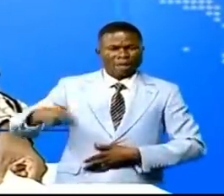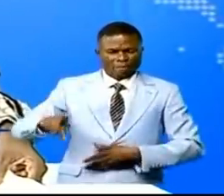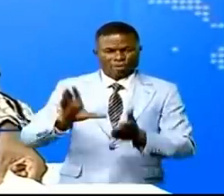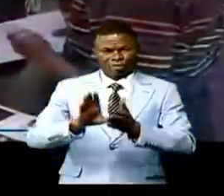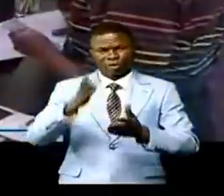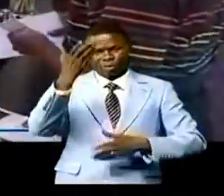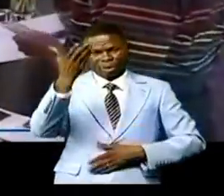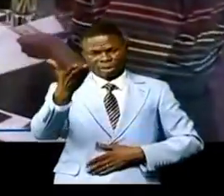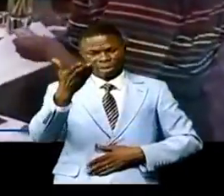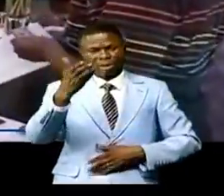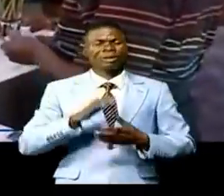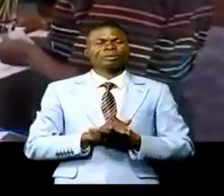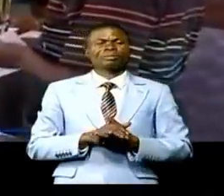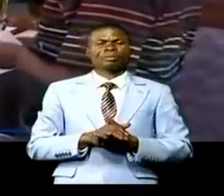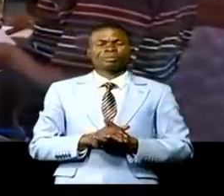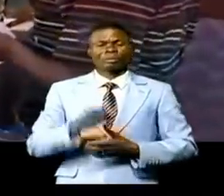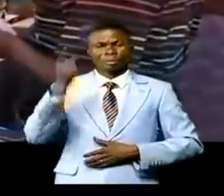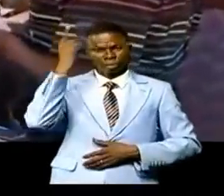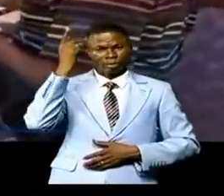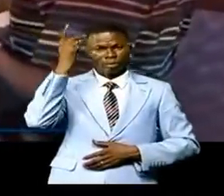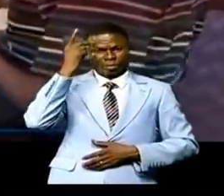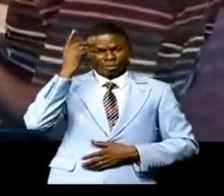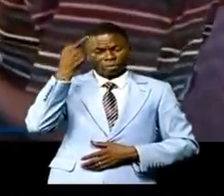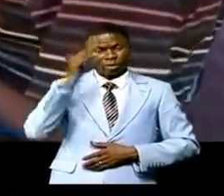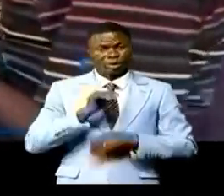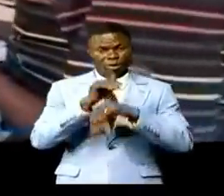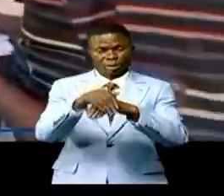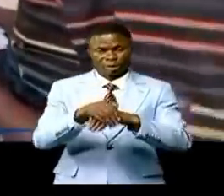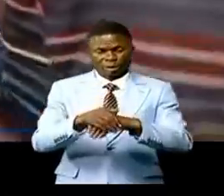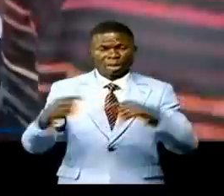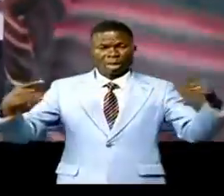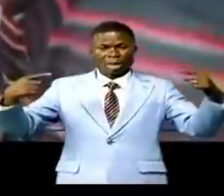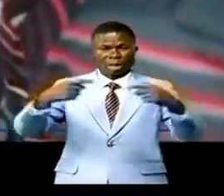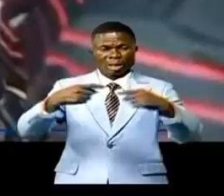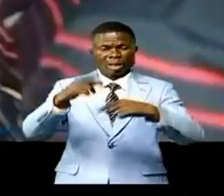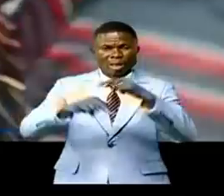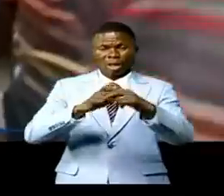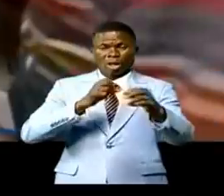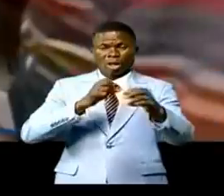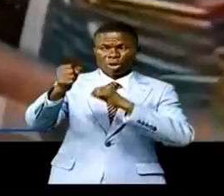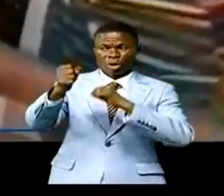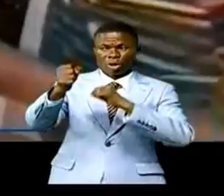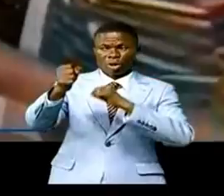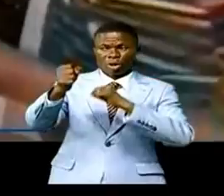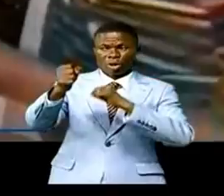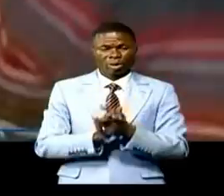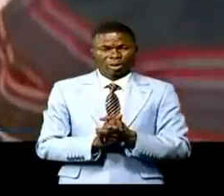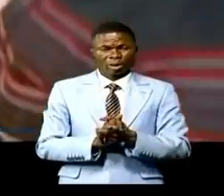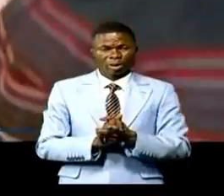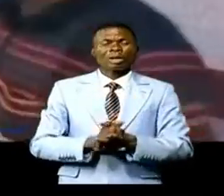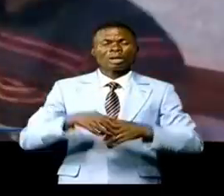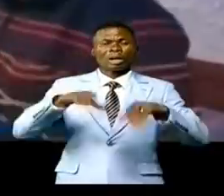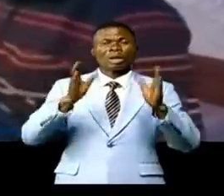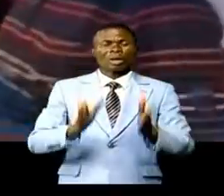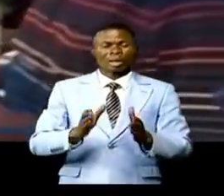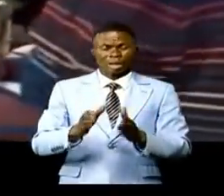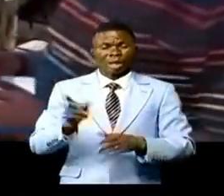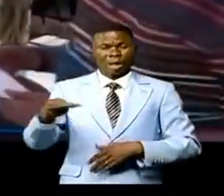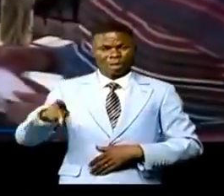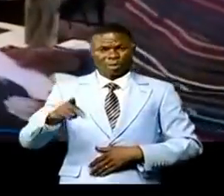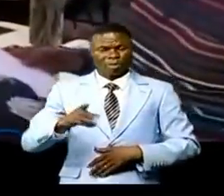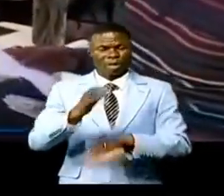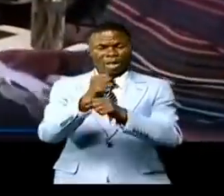'Itchala. Venus à Kinshasa pour participer au championnat national de boxe, les pugilistes de la Tchopo ont bénéficié de la